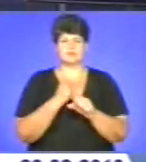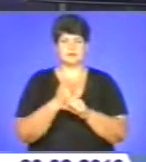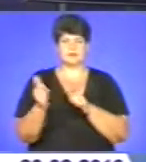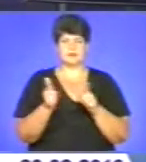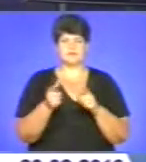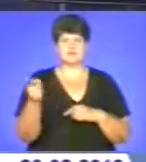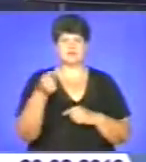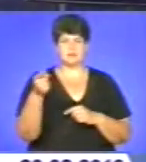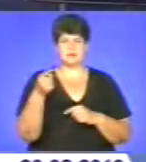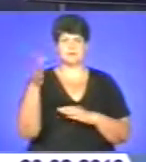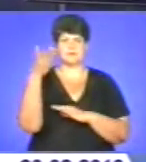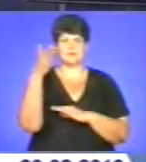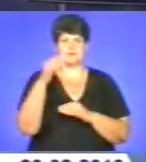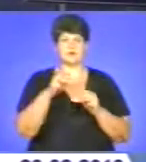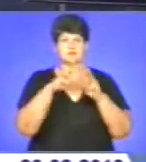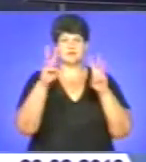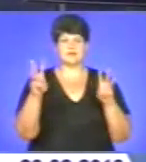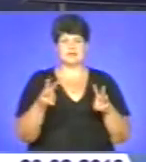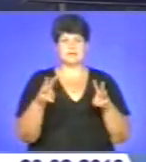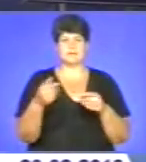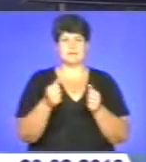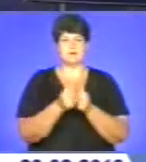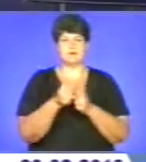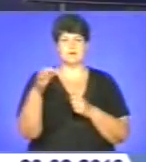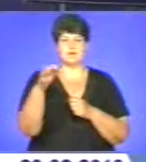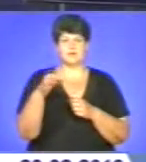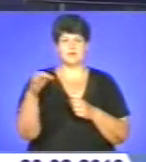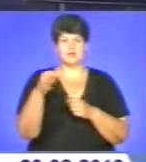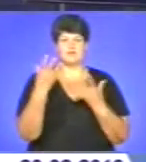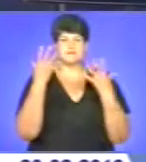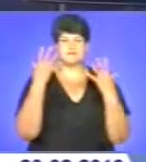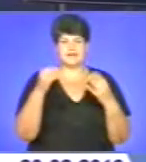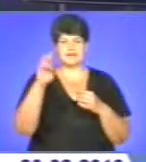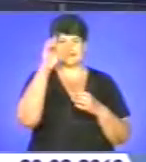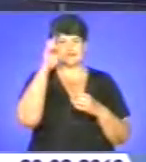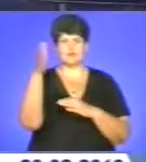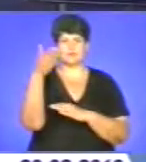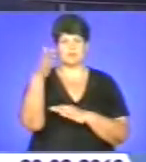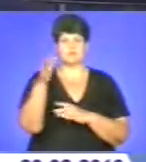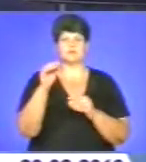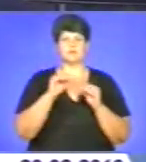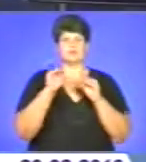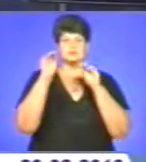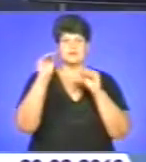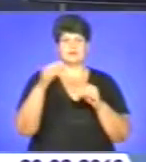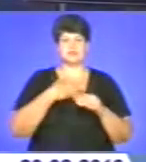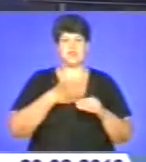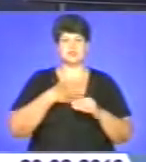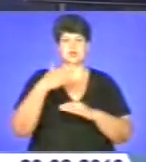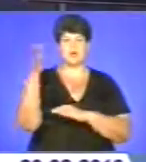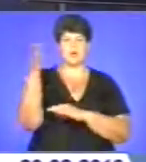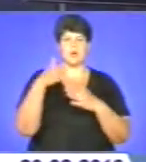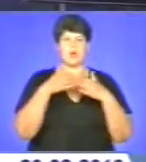Стяги урочисто святили на набережній Ставу. У День державного прапора України вони майорітимуть на наших кораблях у